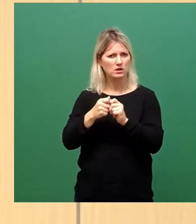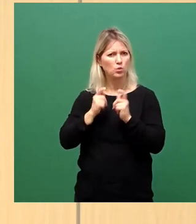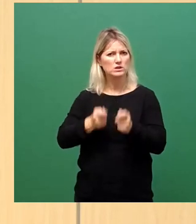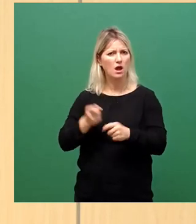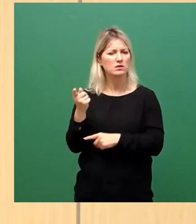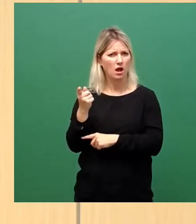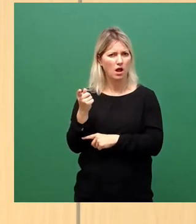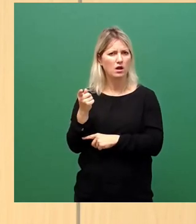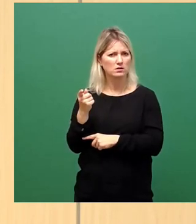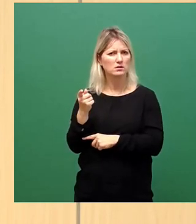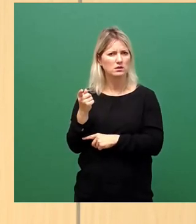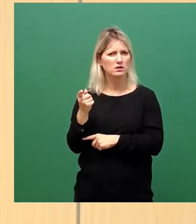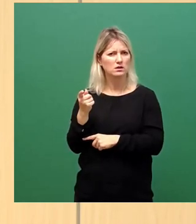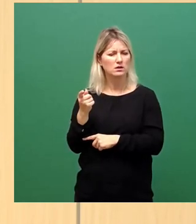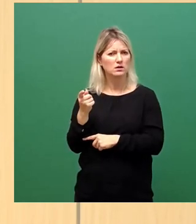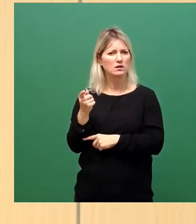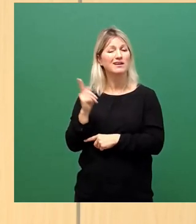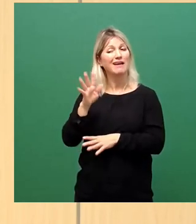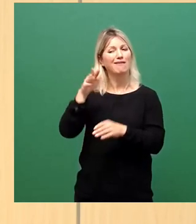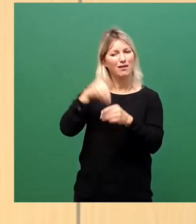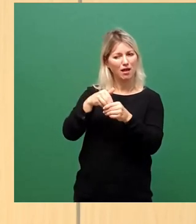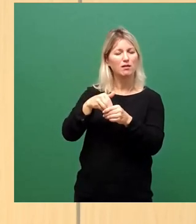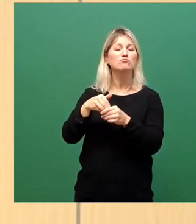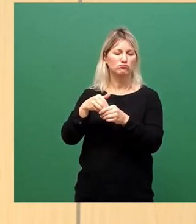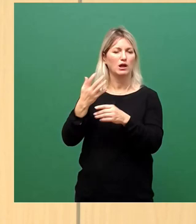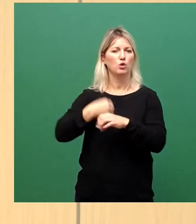den wir inhaltlich auch unterstützen. Vielen Dank.